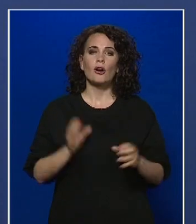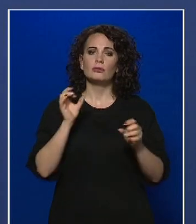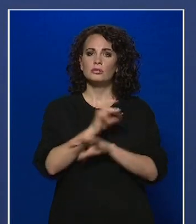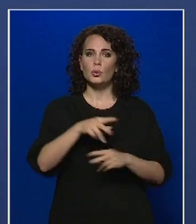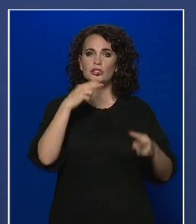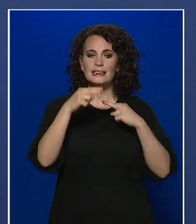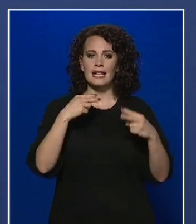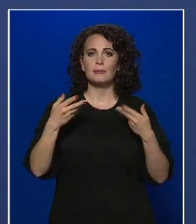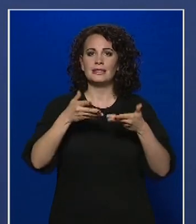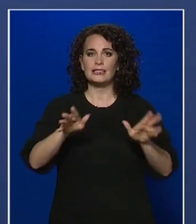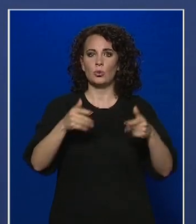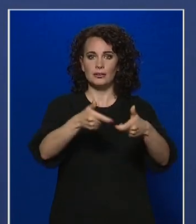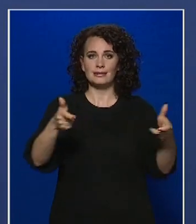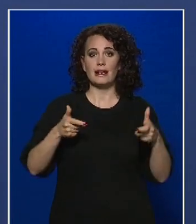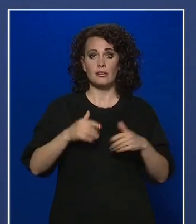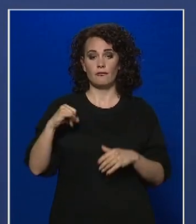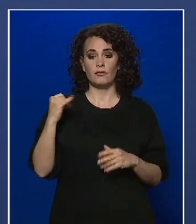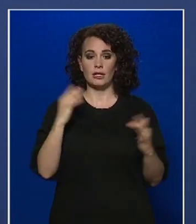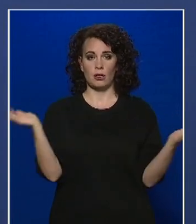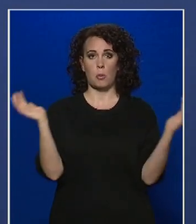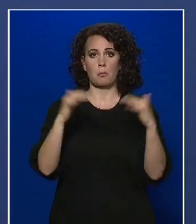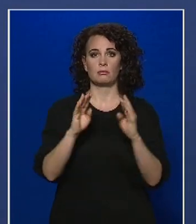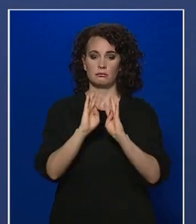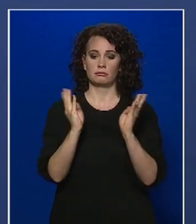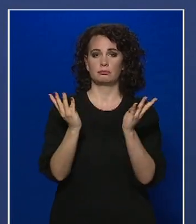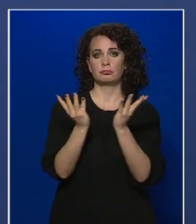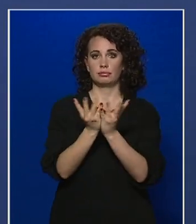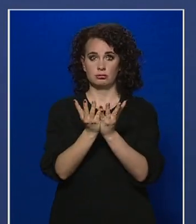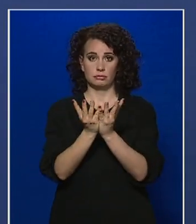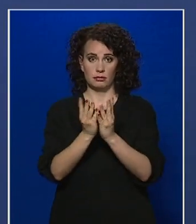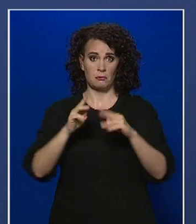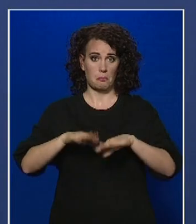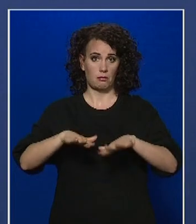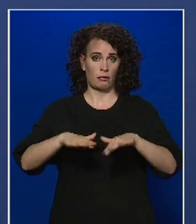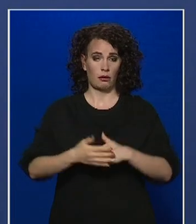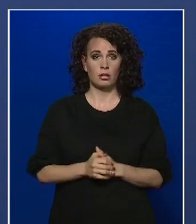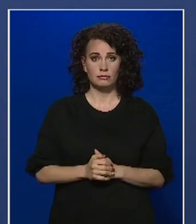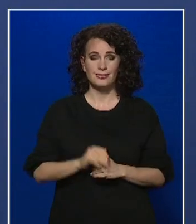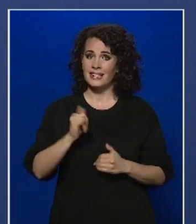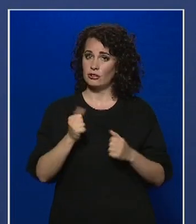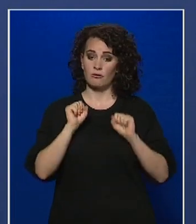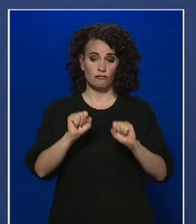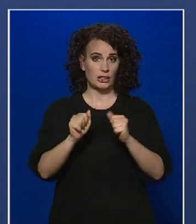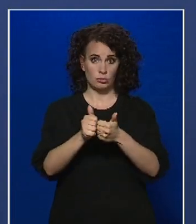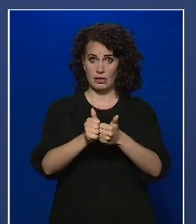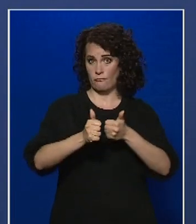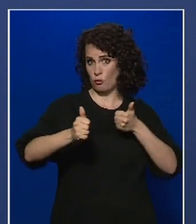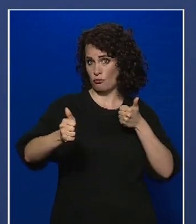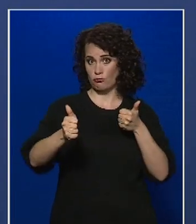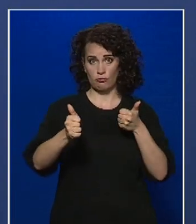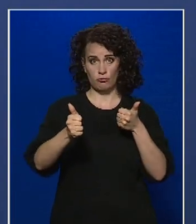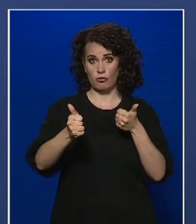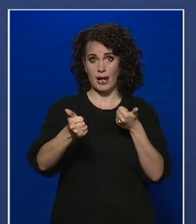termek nyitott teraszainál a fiatalok csoportosan veszik igénybe ezeket a helyeket, és a védő távolságok